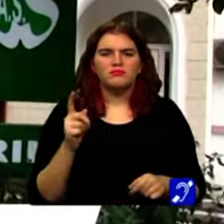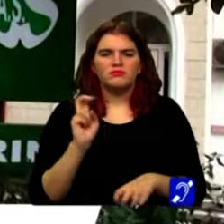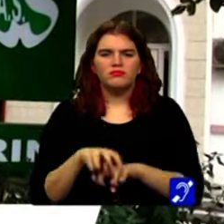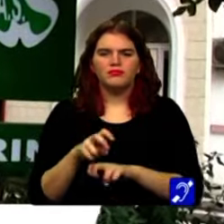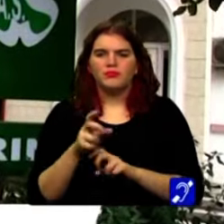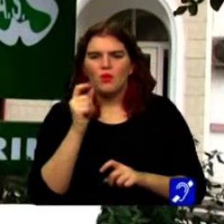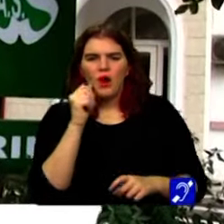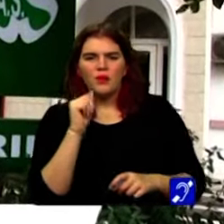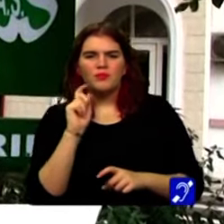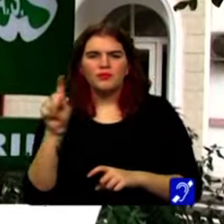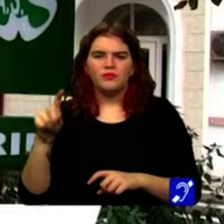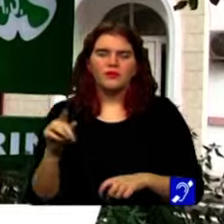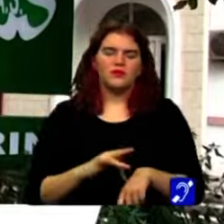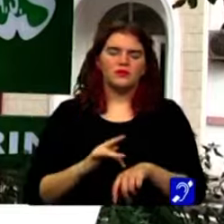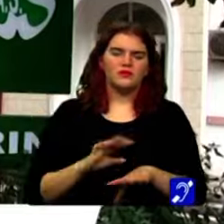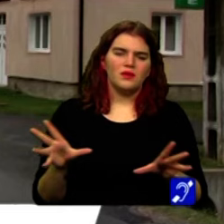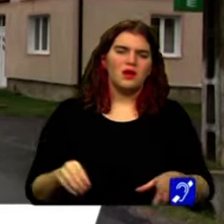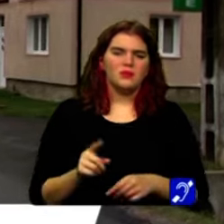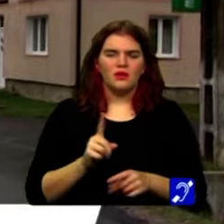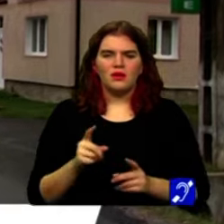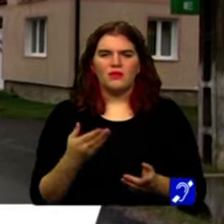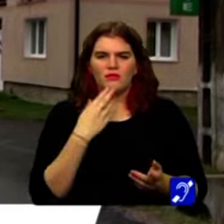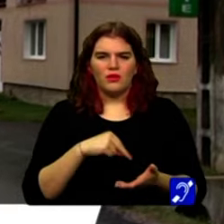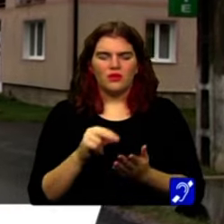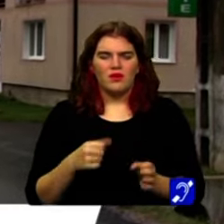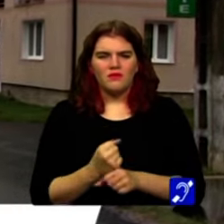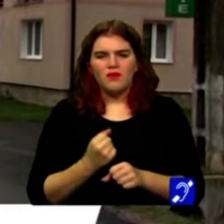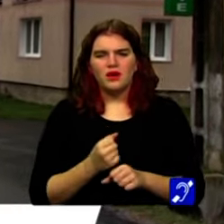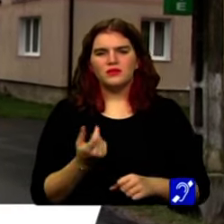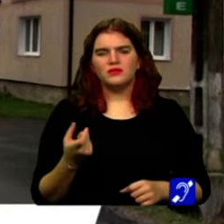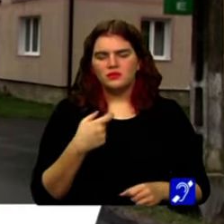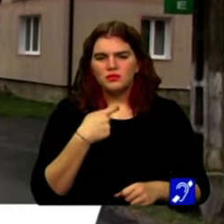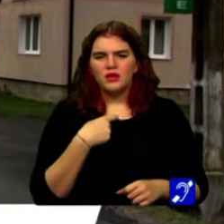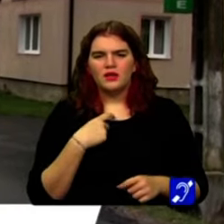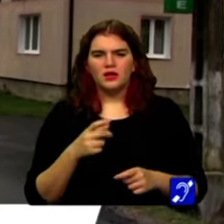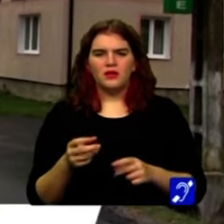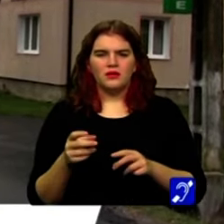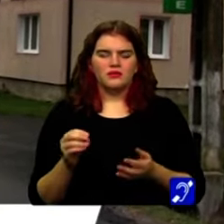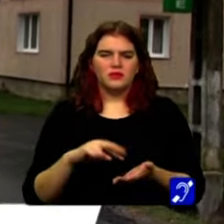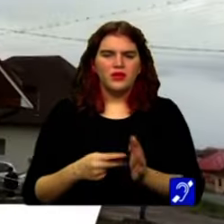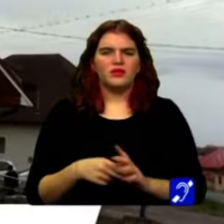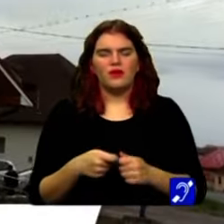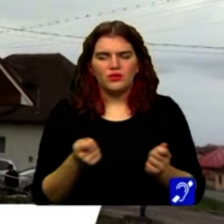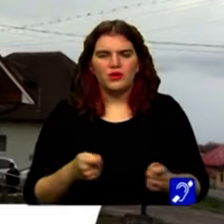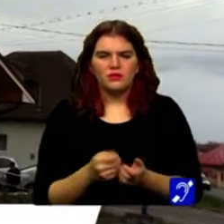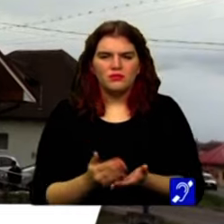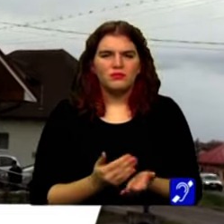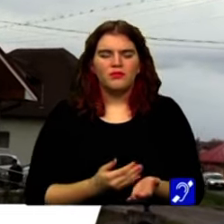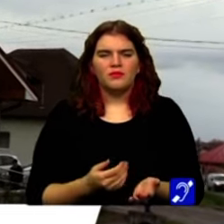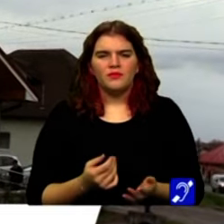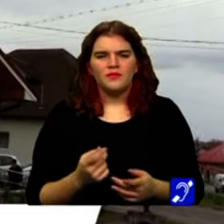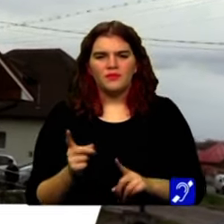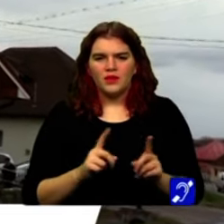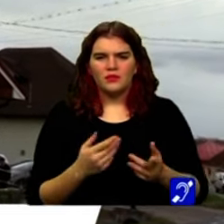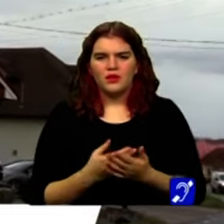de către cei care ar dori să încheie contractul 1. Se poate repara toată situația pe care o avem în momentul de față, prin